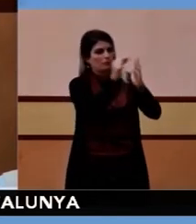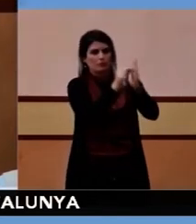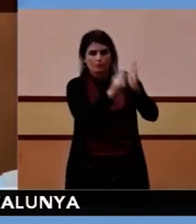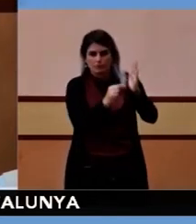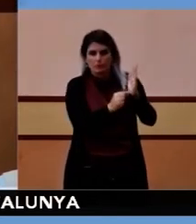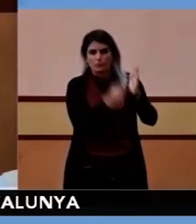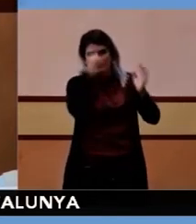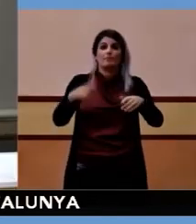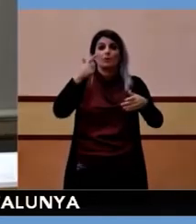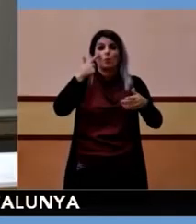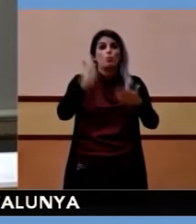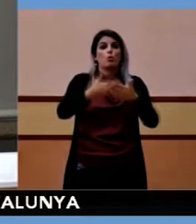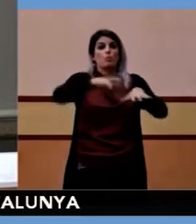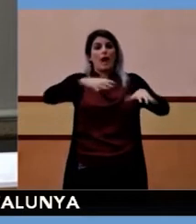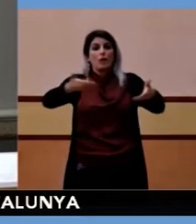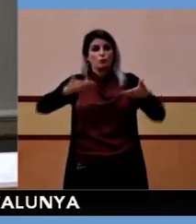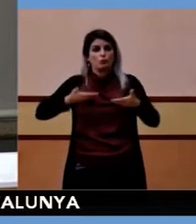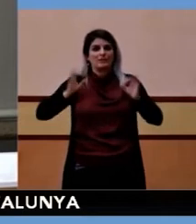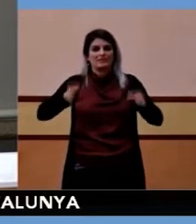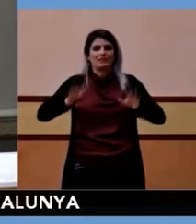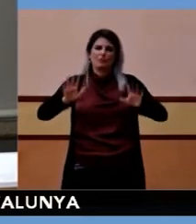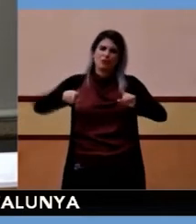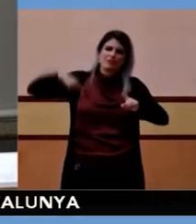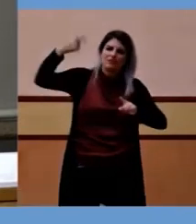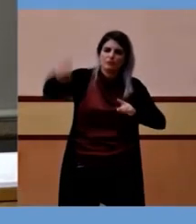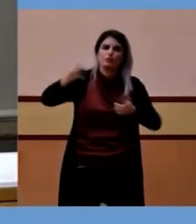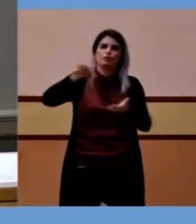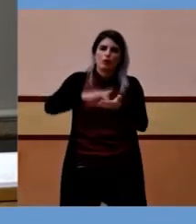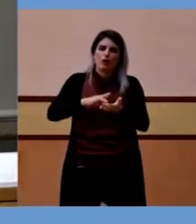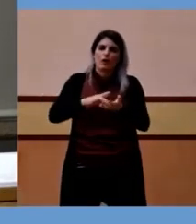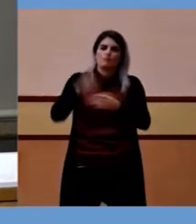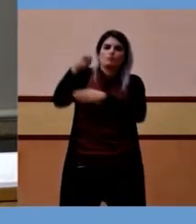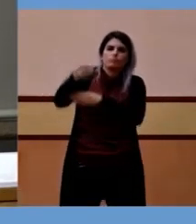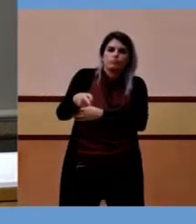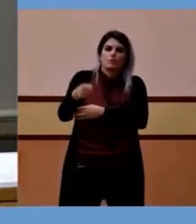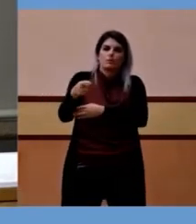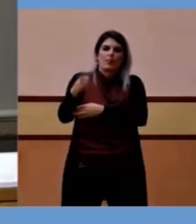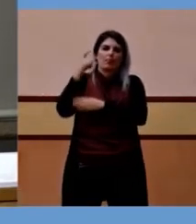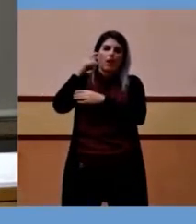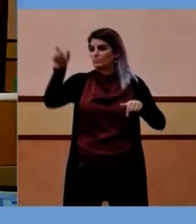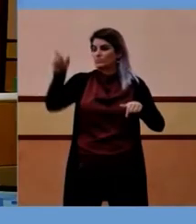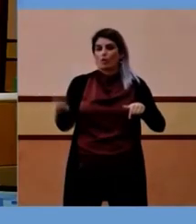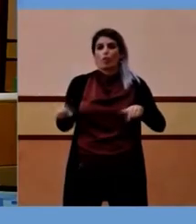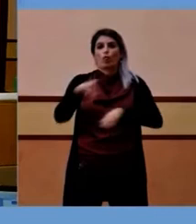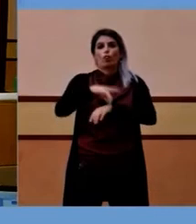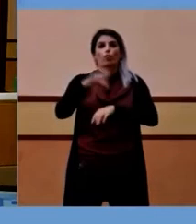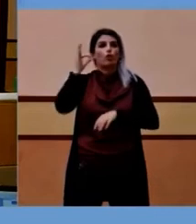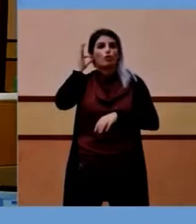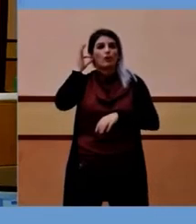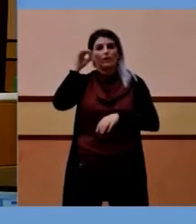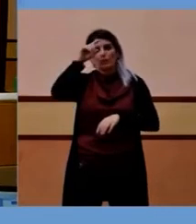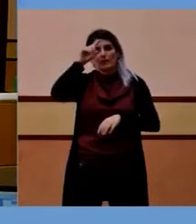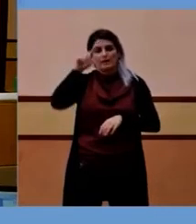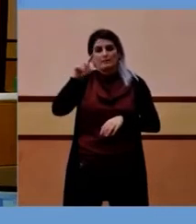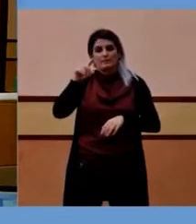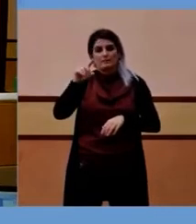el mes d'agost, han donat bons fruits. Tot i això, assegura que la situació no està controlada a Reus, però tampoc ho està en general a Catalunya. Ho ha explicat en una roda